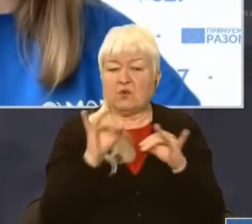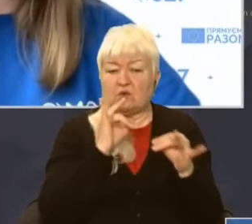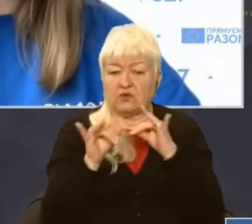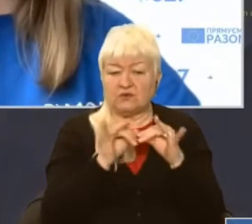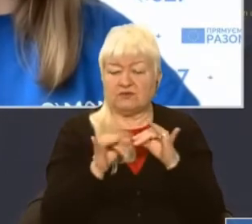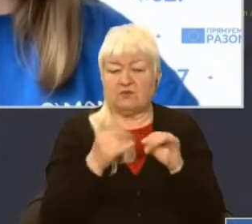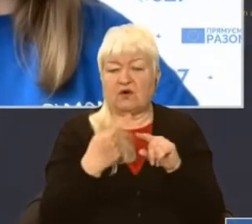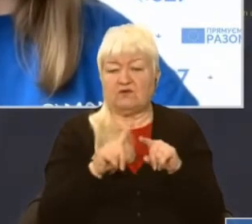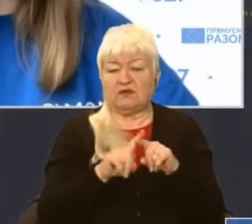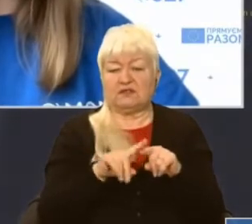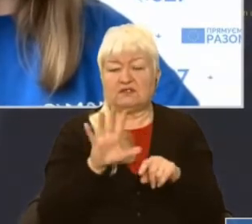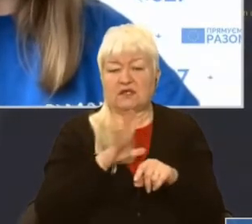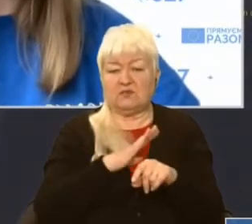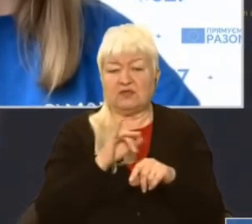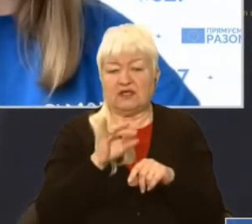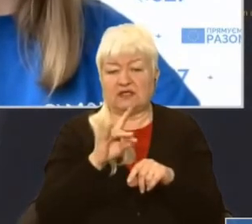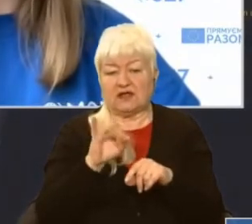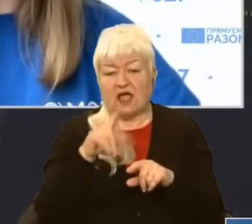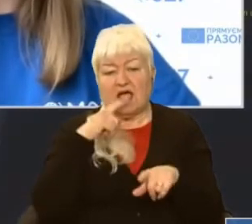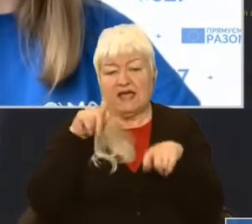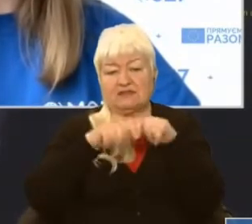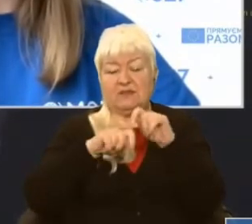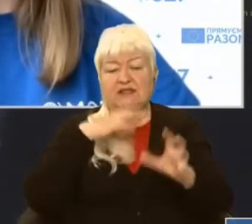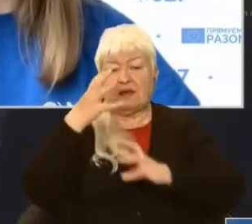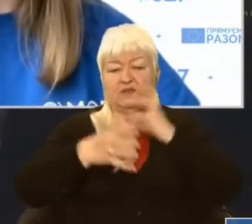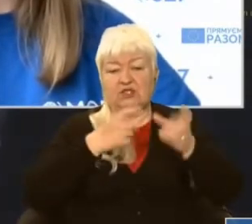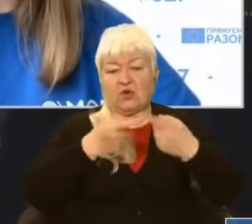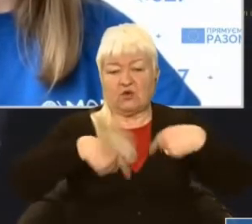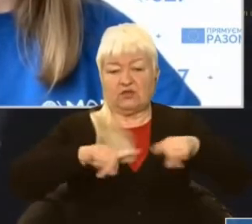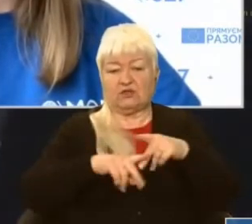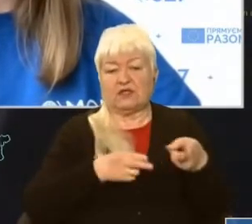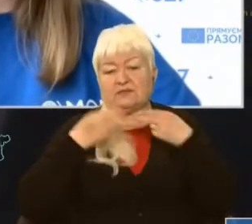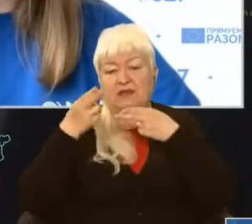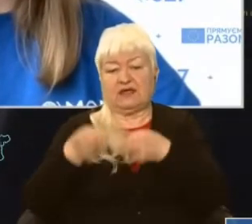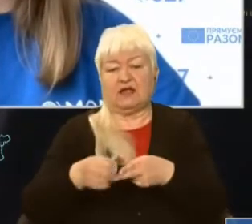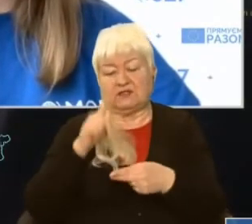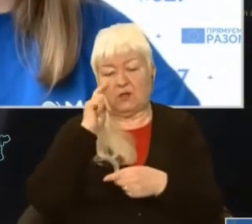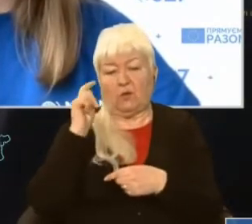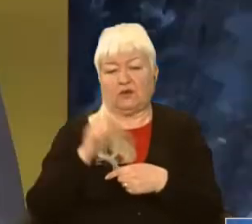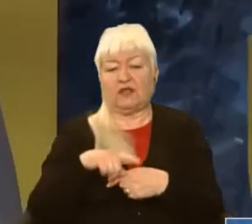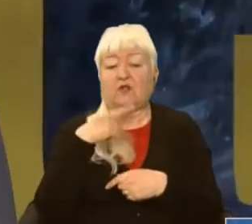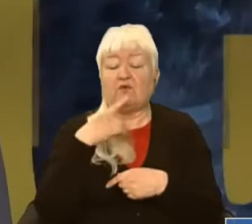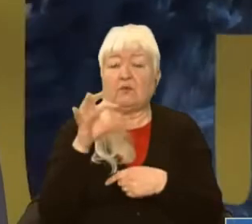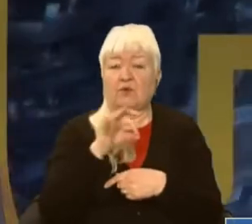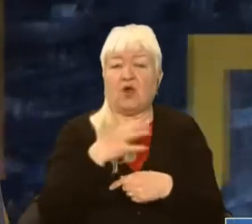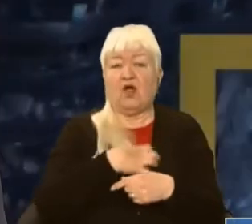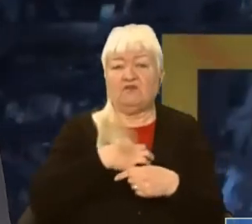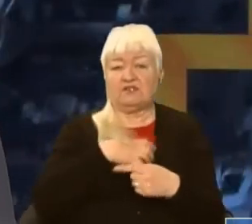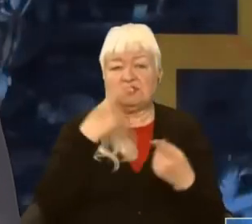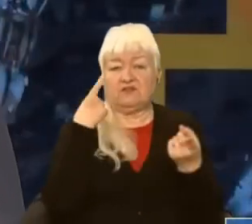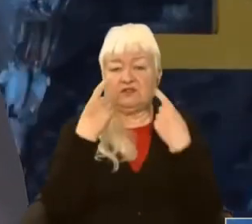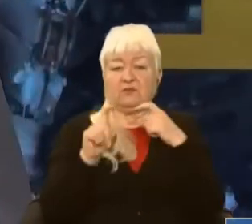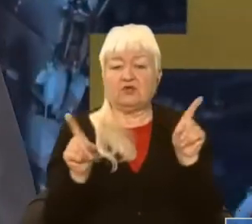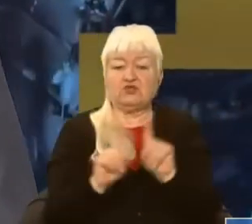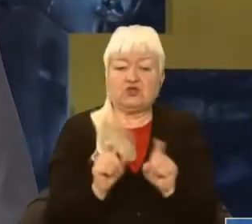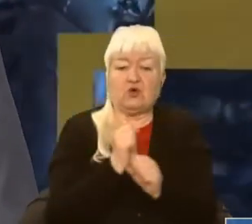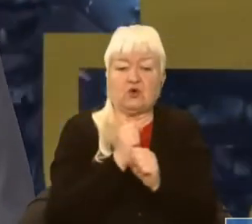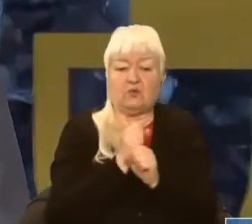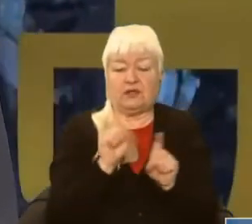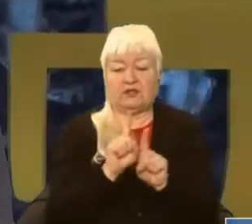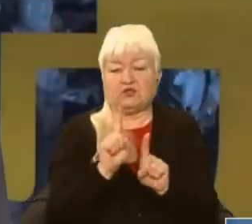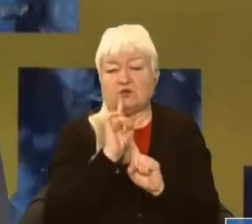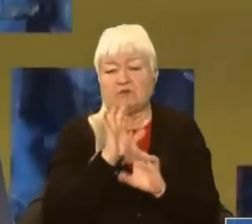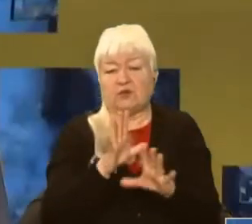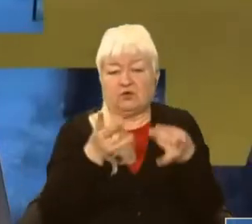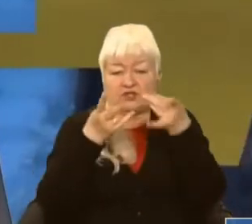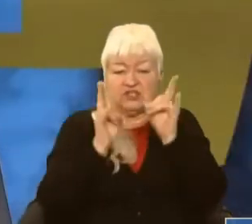Ірина Мидловець, експертка міжнародної організації з міграції в Україну. Якраз говорили про важливу інформацію, що робити, щоб не стати